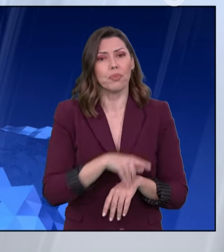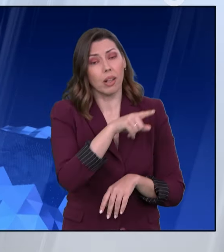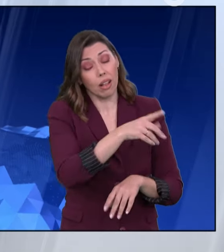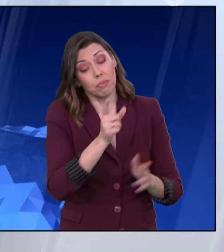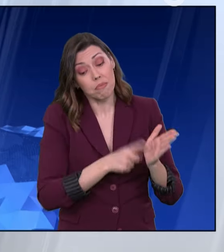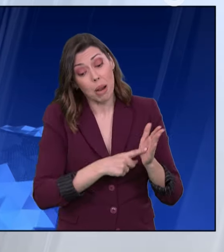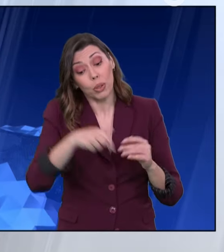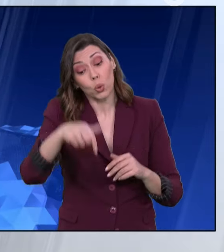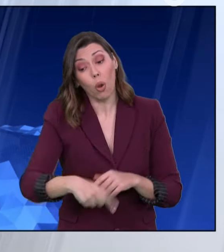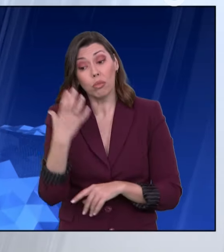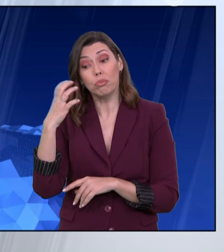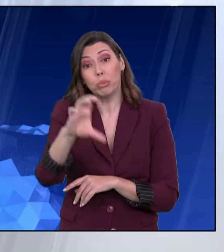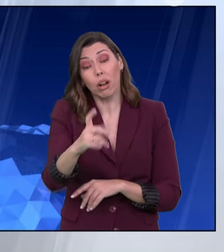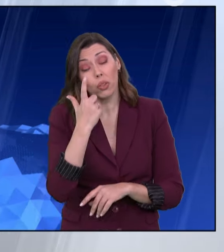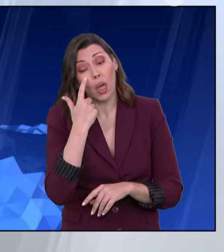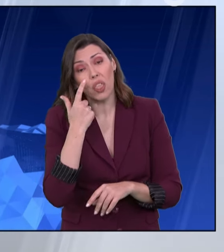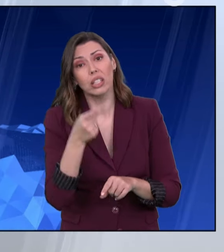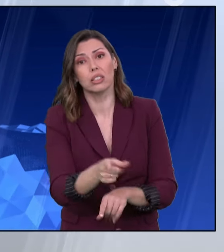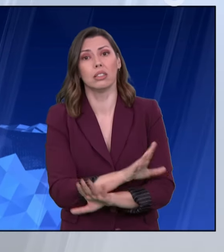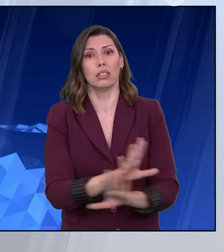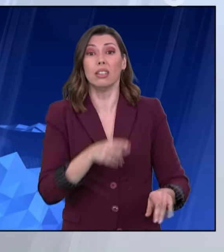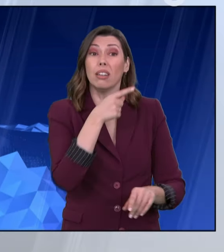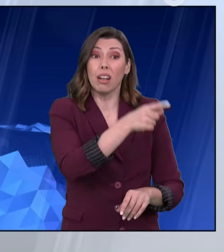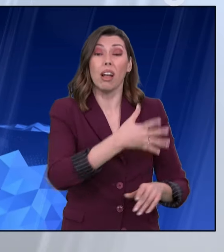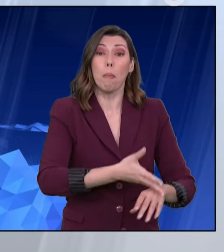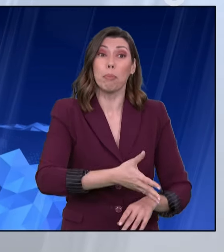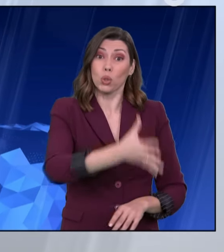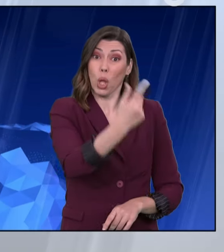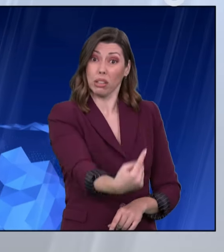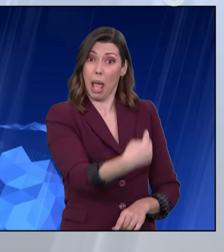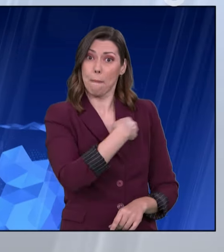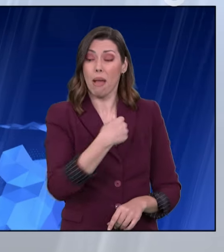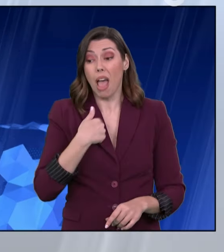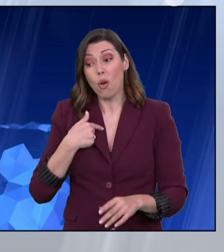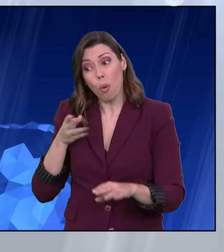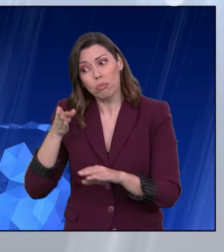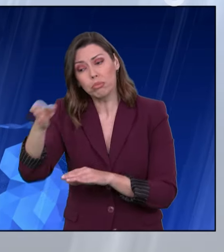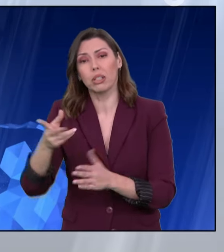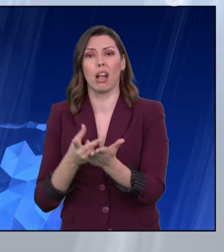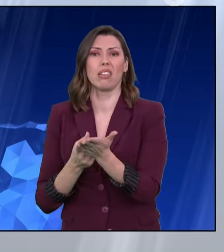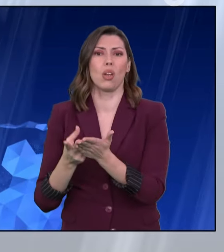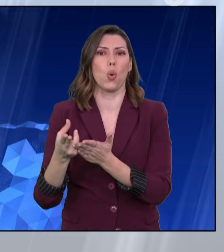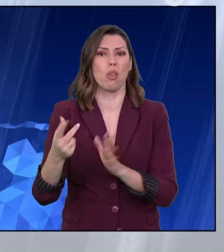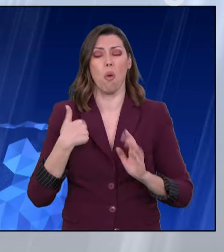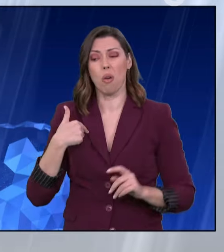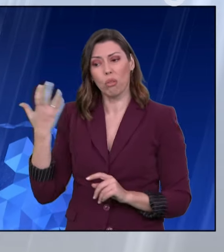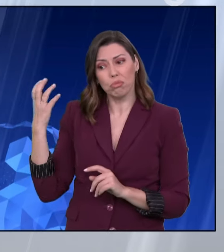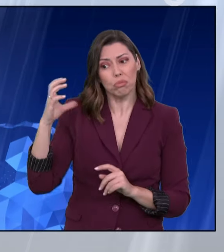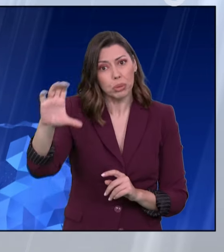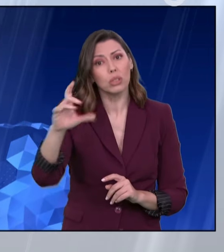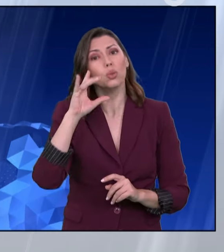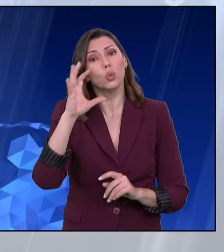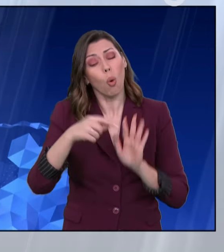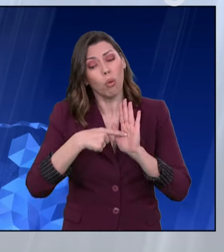που έκανα πριν λίγο. Την ώρα που μίλησε για μένα το αφεντικό σου ήμουν στην κλινική και ασχολιόμουν με αυτόν τον άρρωστο. Έκανα την ανάρτηση για να δείξω πως εγώ έχω δουλειά.